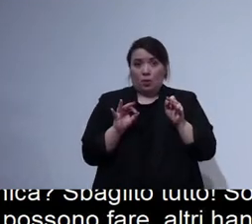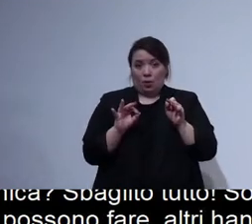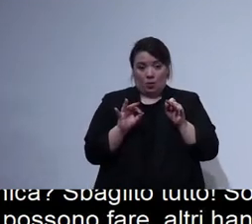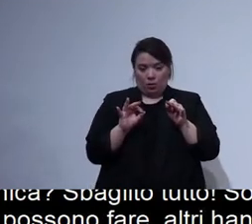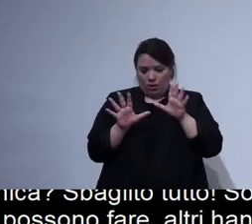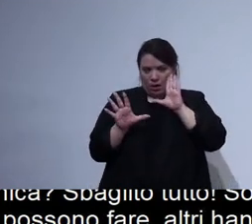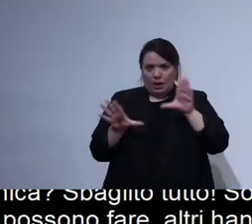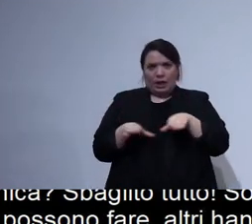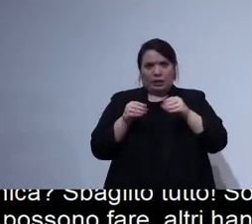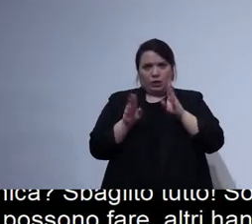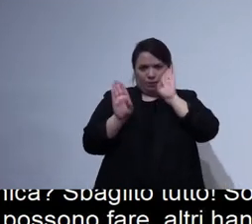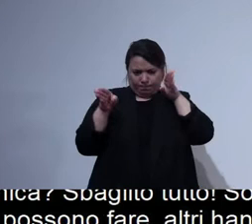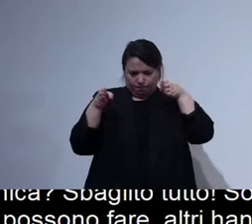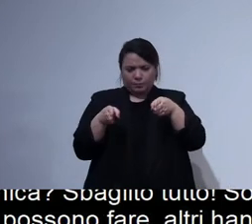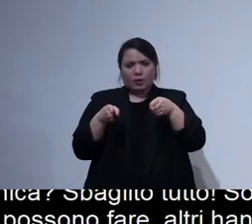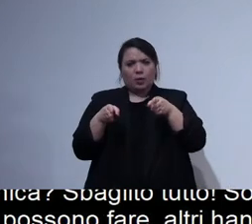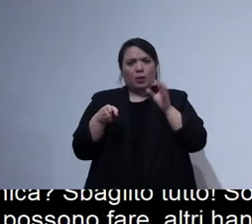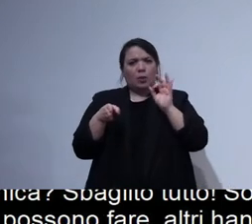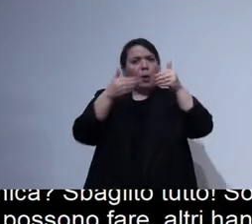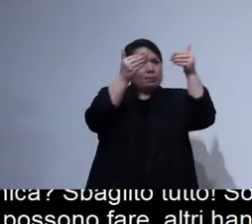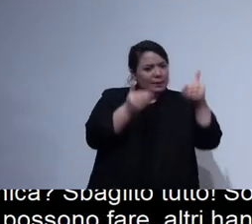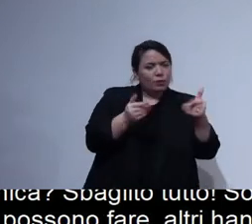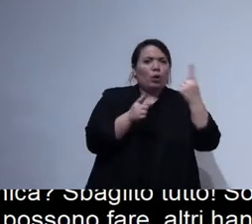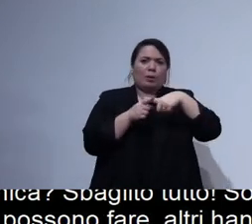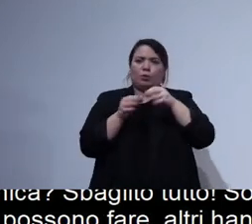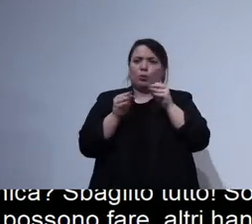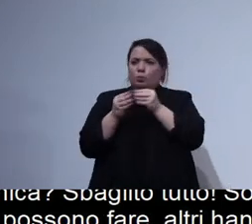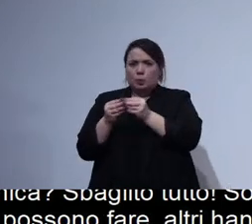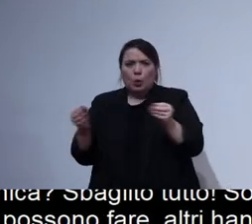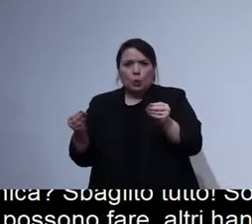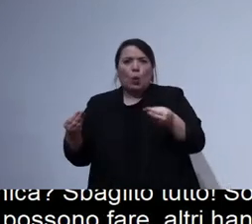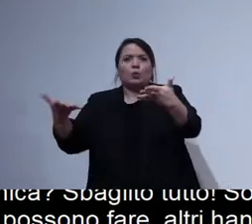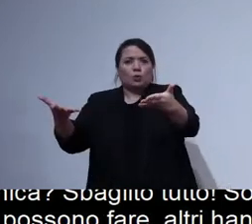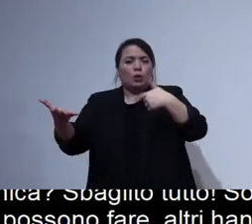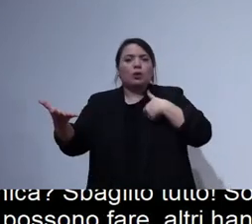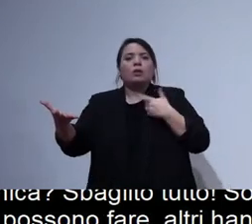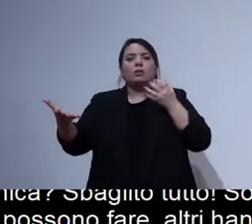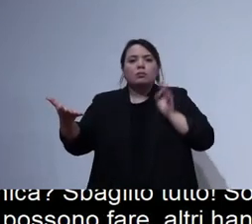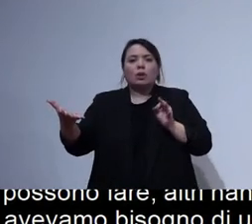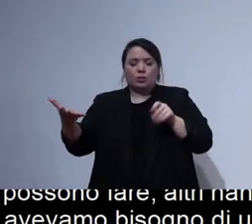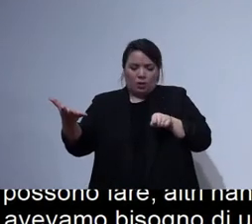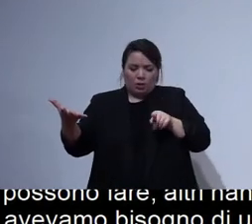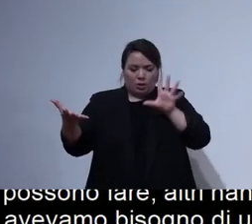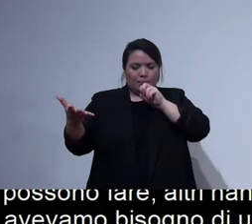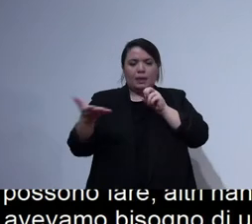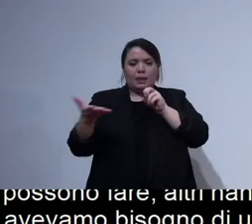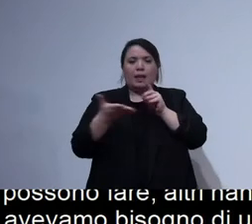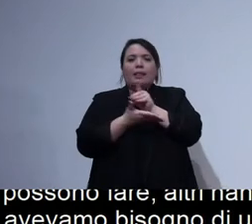abbiamo lavorato a livello di prodotto e di piattaforma digitale è stato proprio il design.